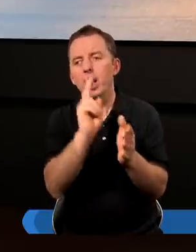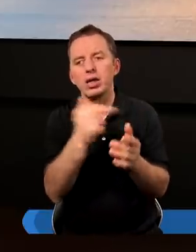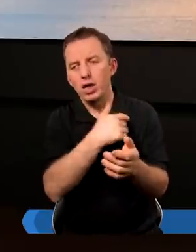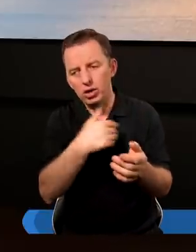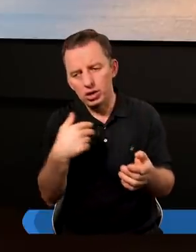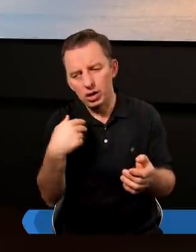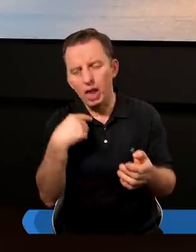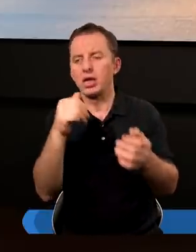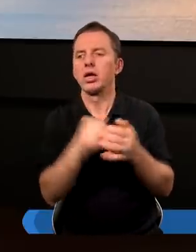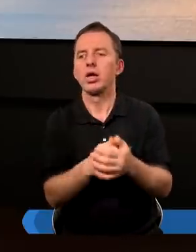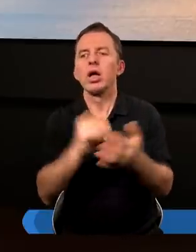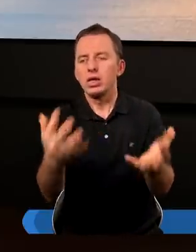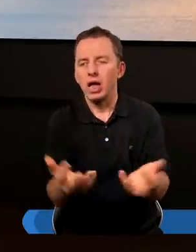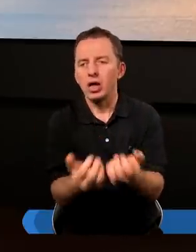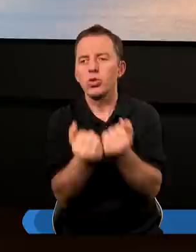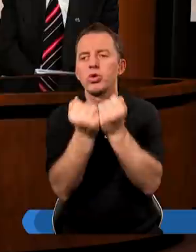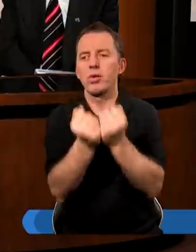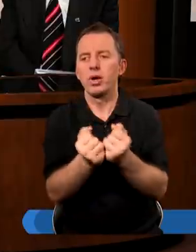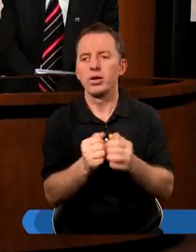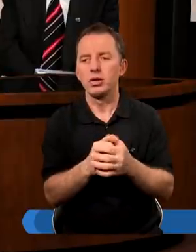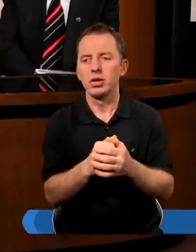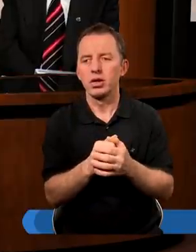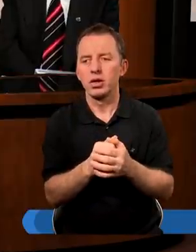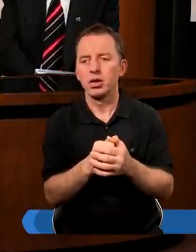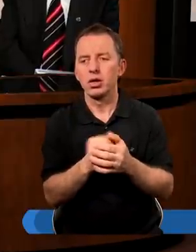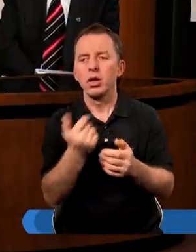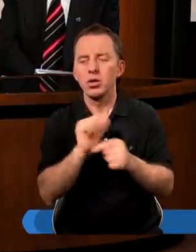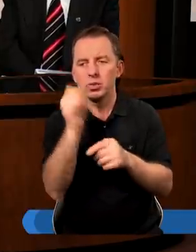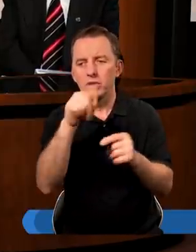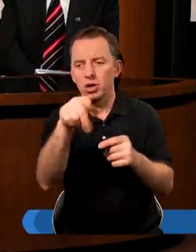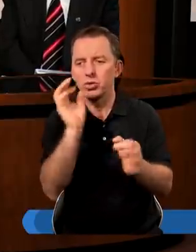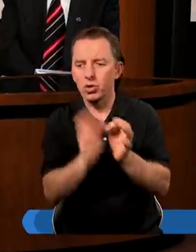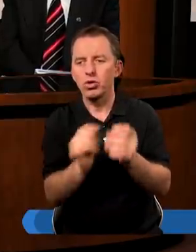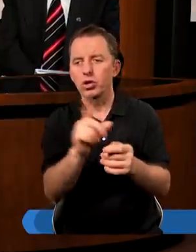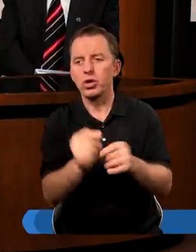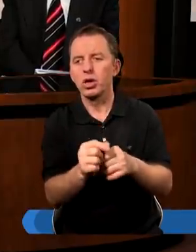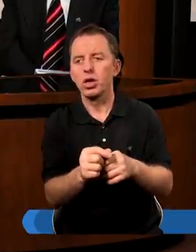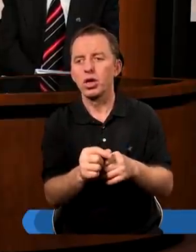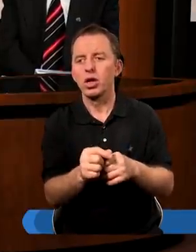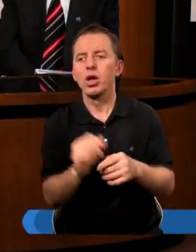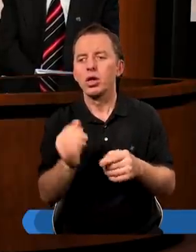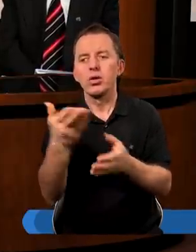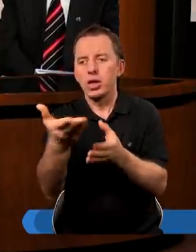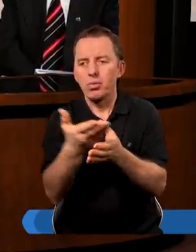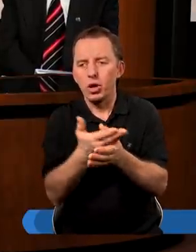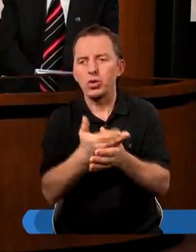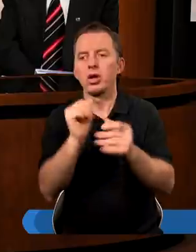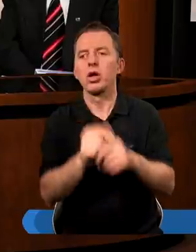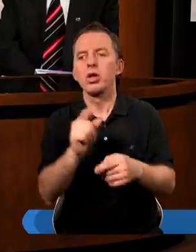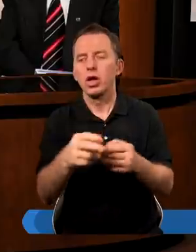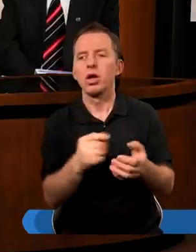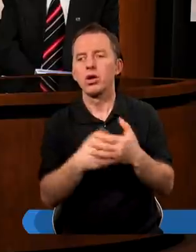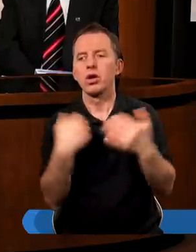każdego z nas znajdujemy? Ja myślę szczególnie, że to, co pisze apostoł Paweł, jest zaprzeczeniem